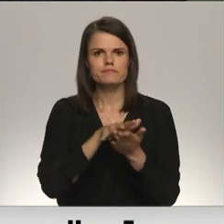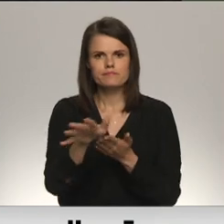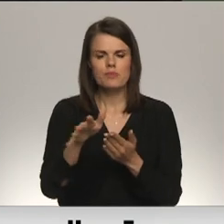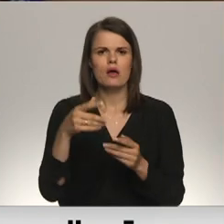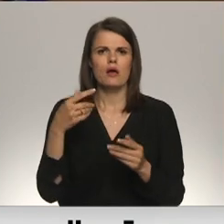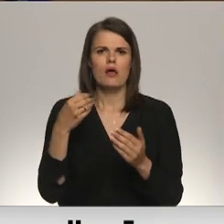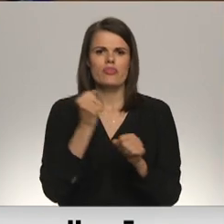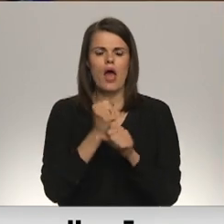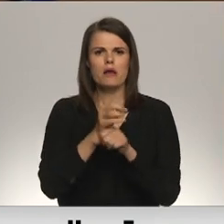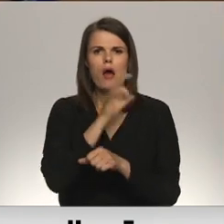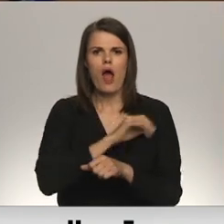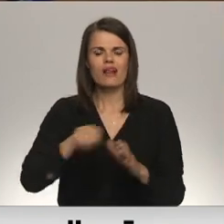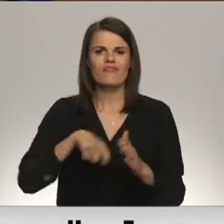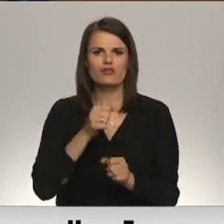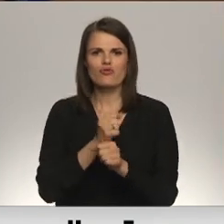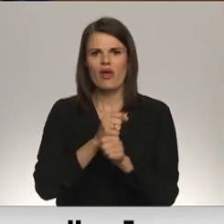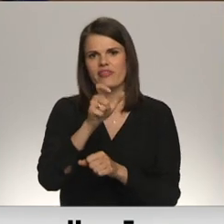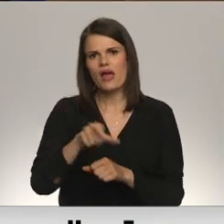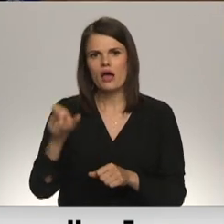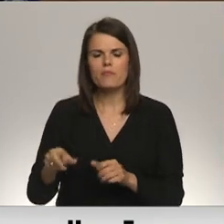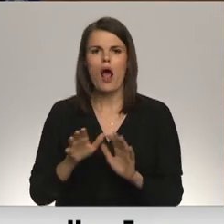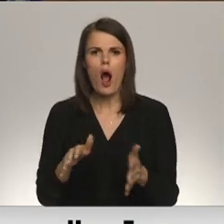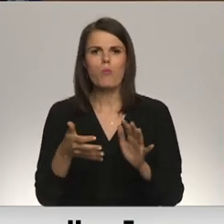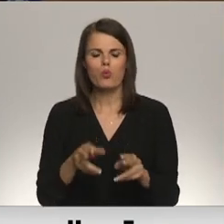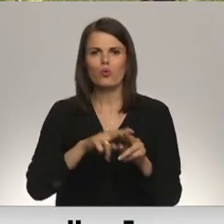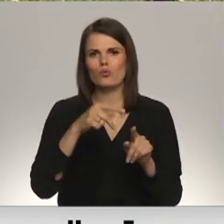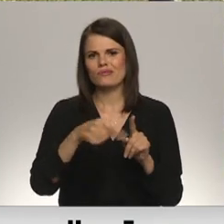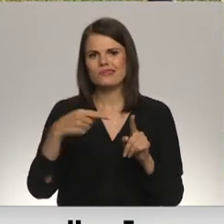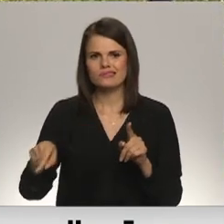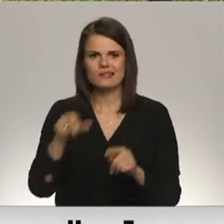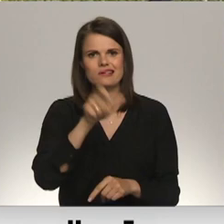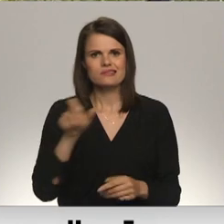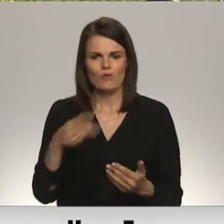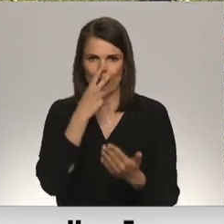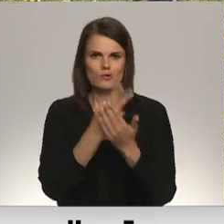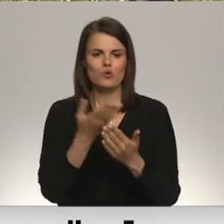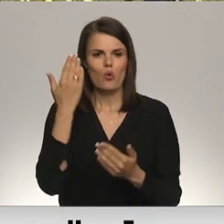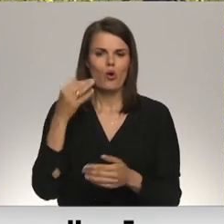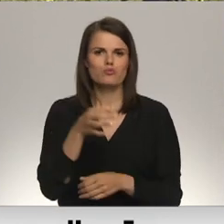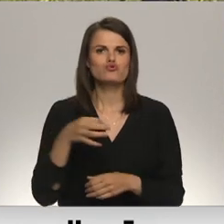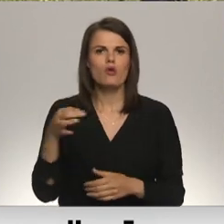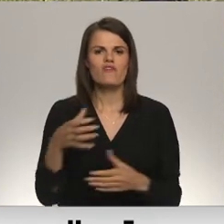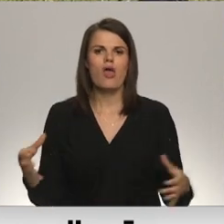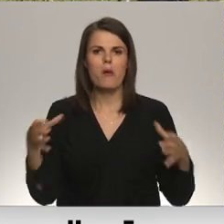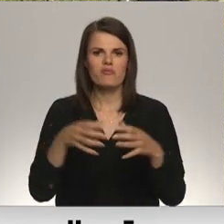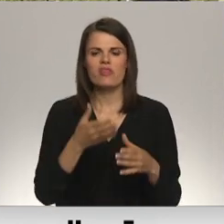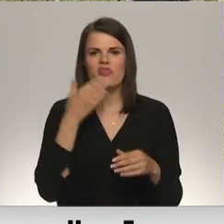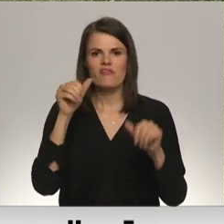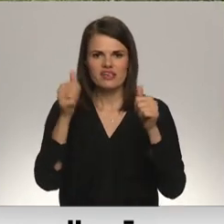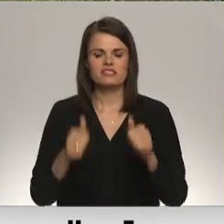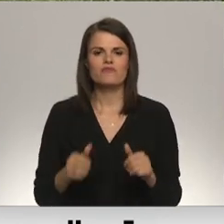pozīcijas, kā darba algas virtuvas darbiniekiem, apkuru un citi. Iedzīvotāji uzskata, ka kopš novadu apvienošanas nav